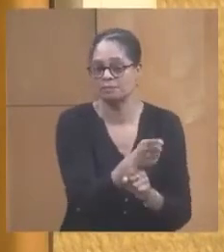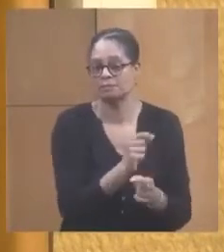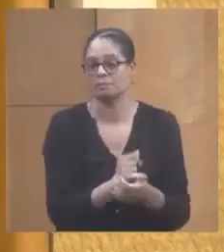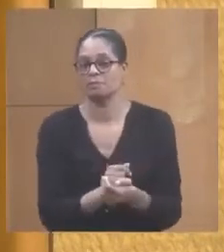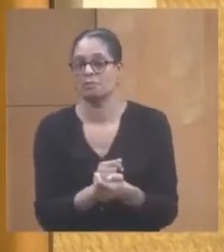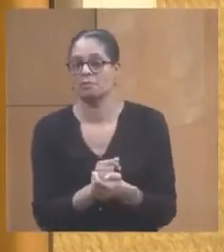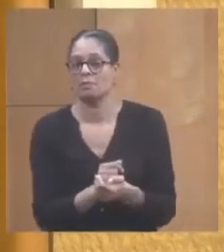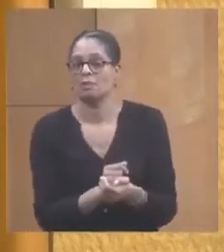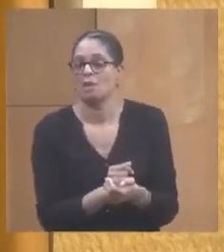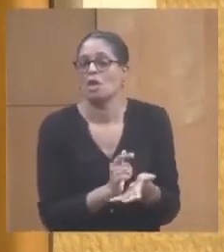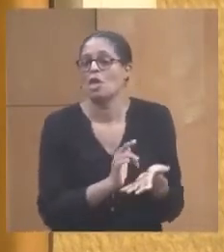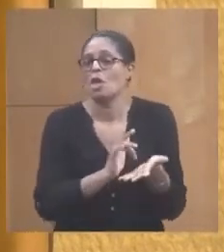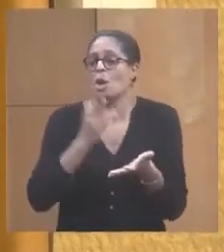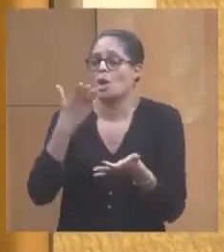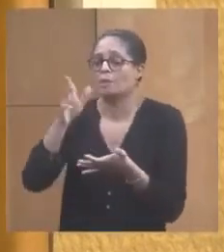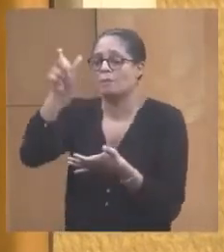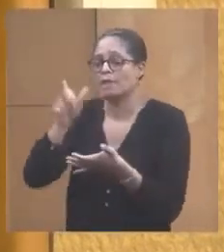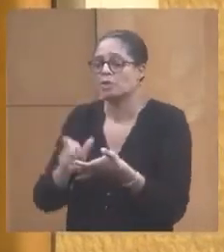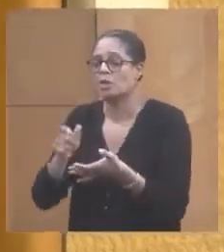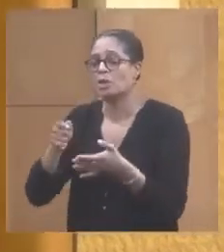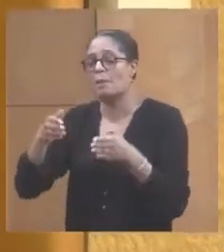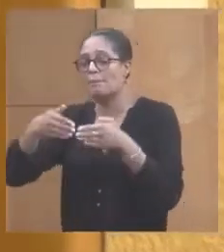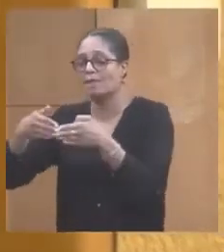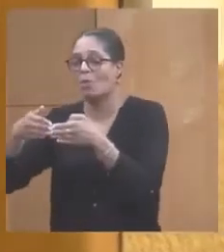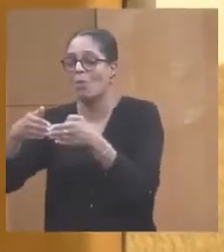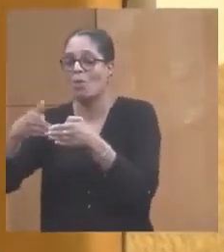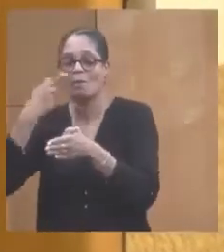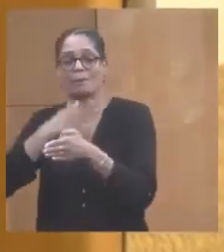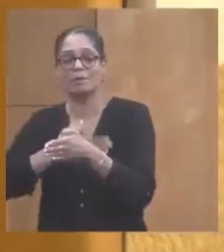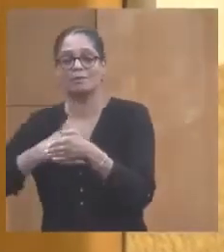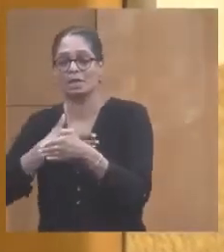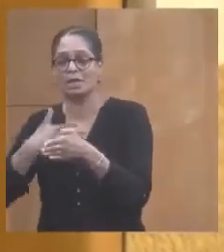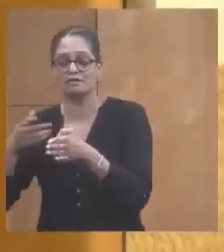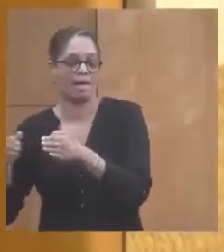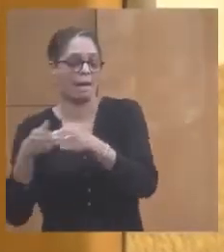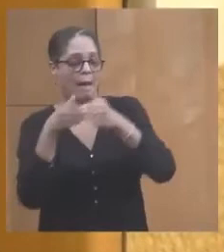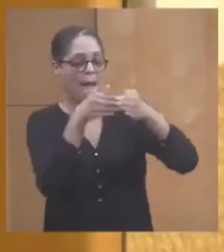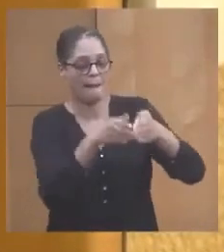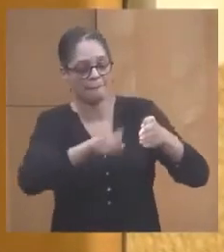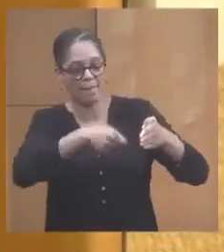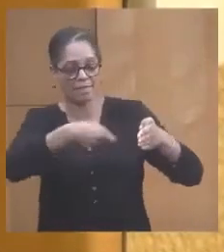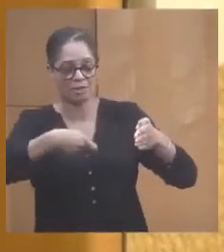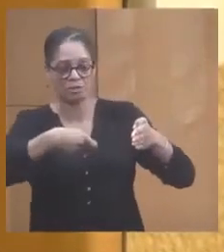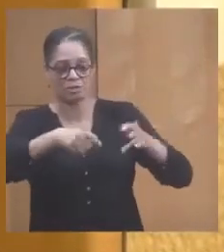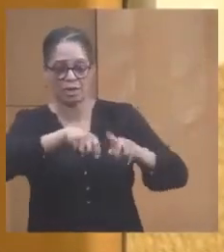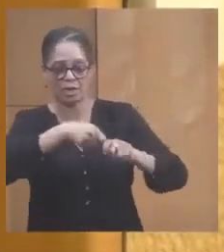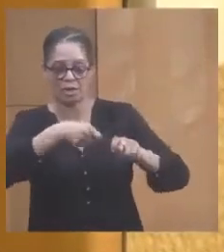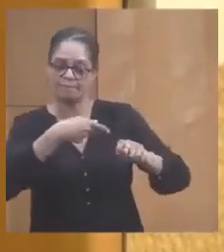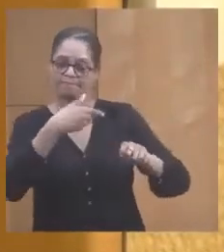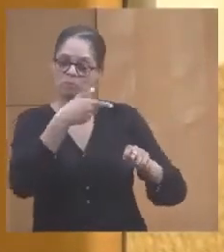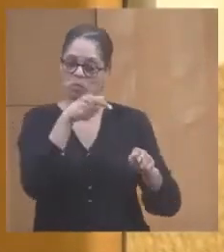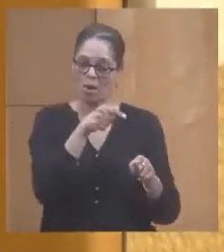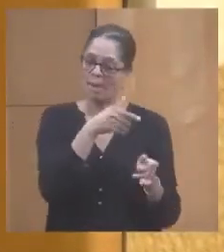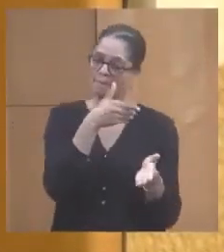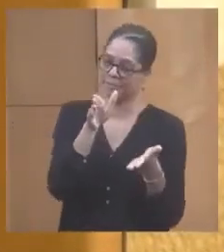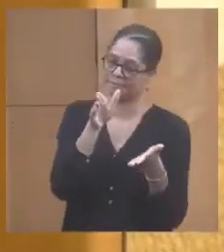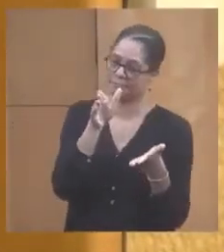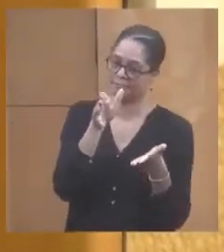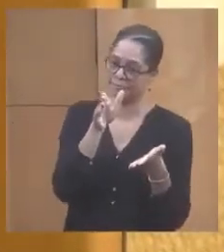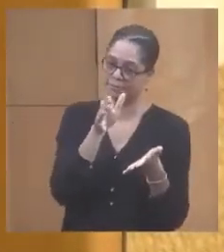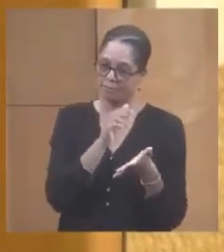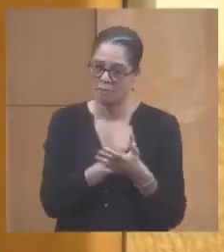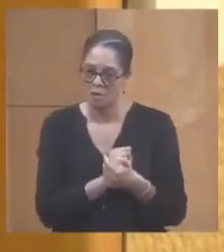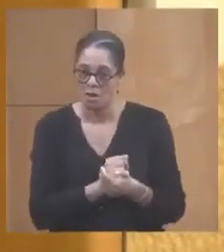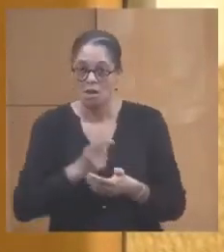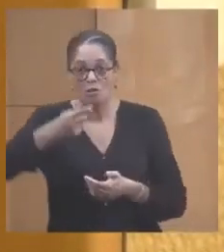plaisancier qui amarrerait leur bateau serait sommé de le dégarempire et vous